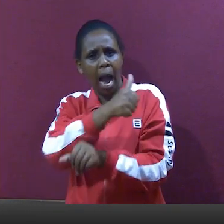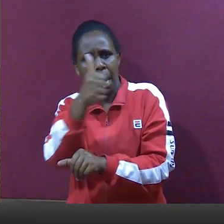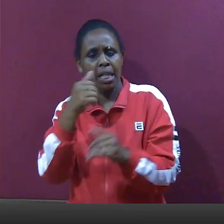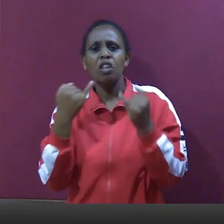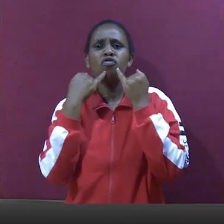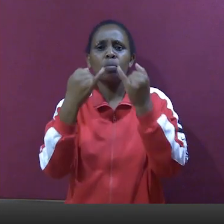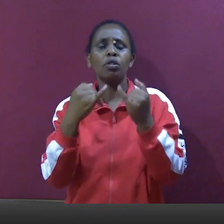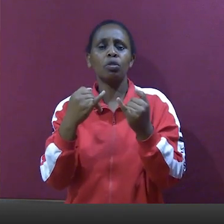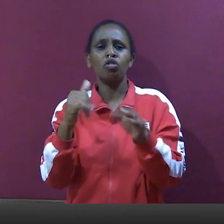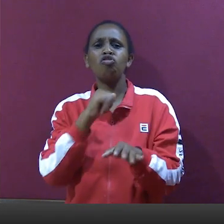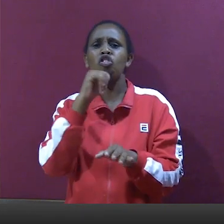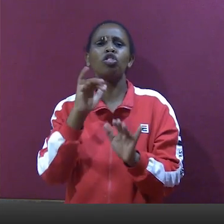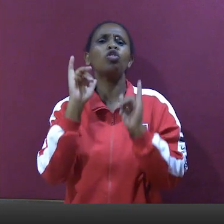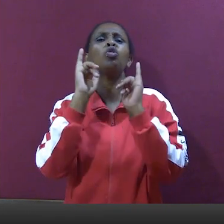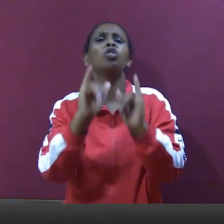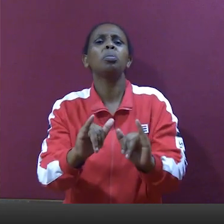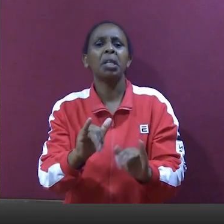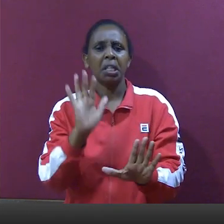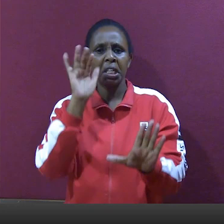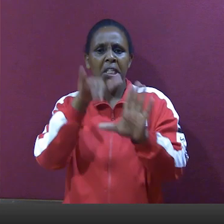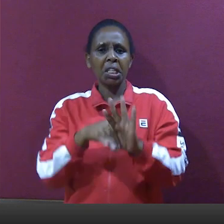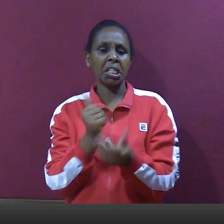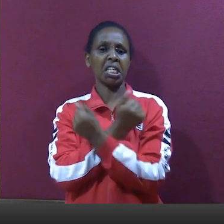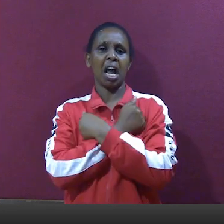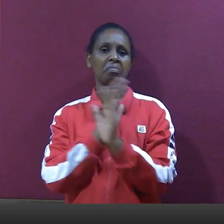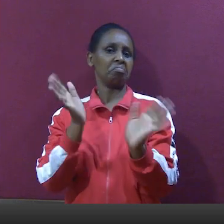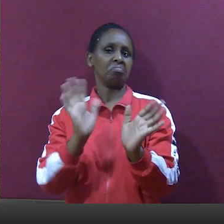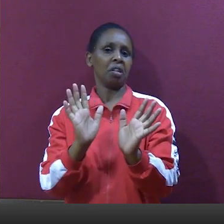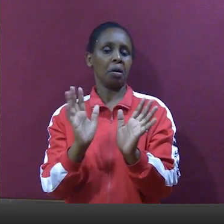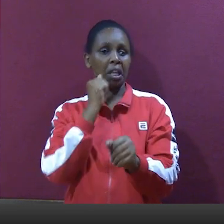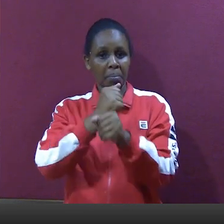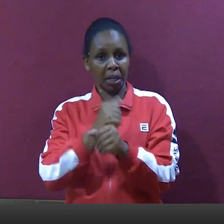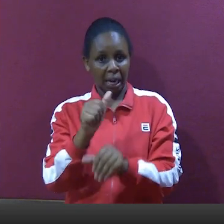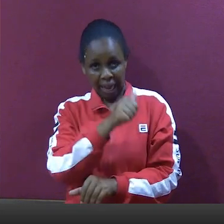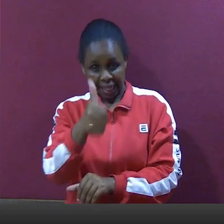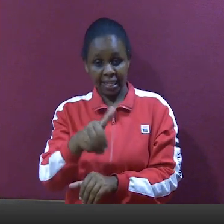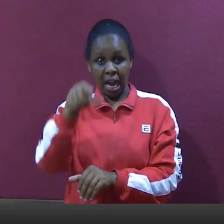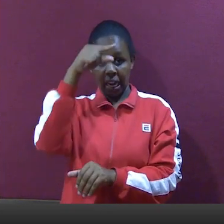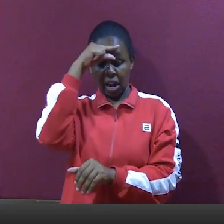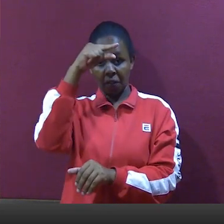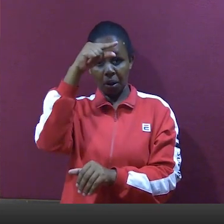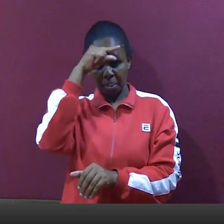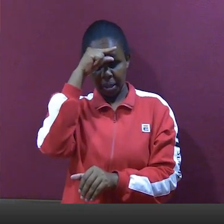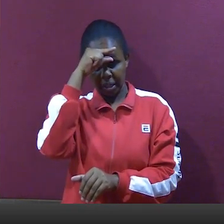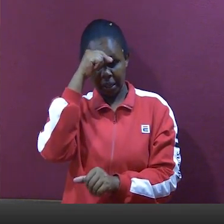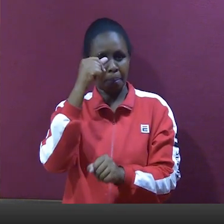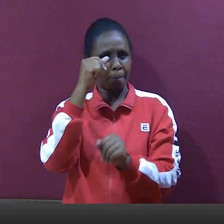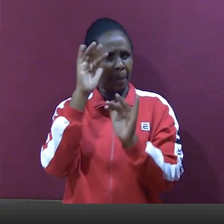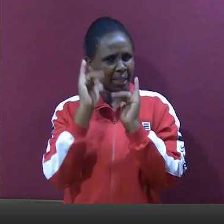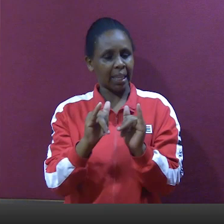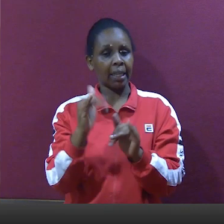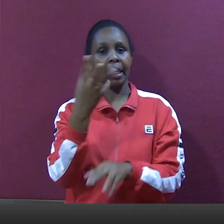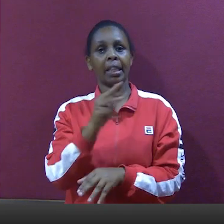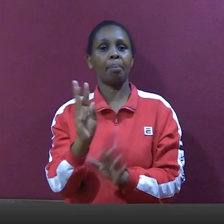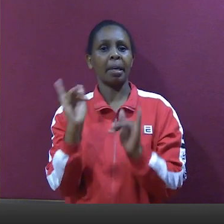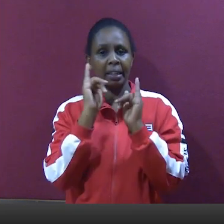zingine, sii basi tubaki tu kwenye mahaba tu, watengeze zingine na serekali iwatunze,